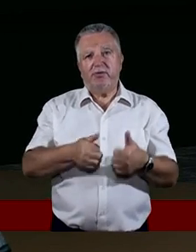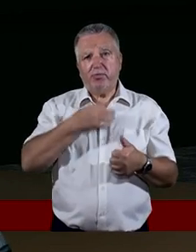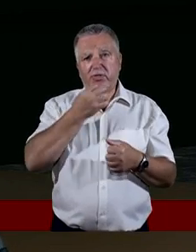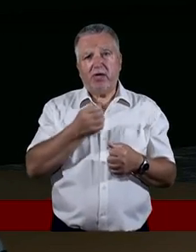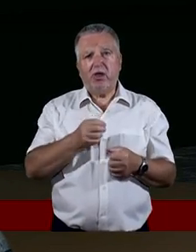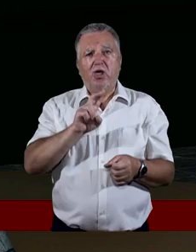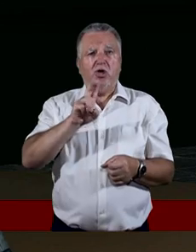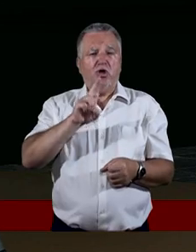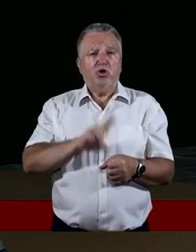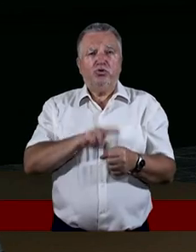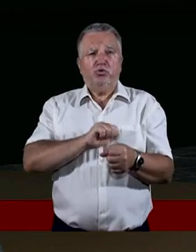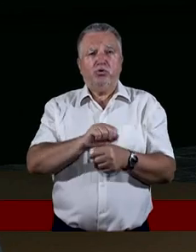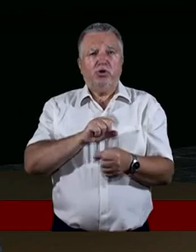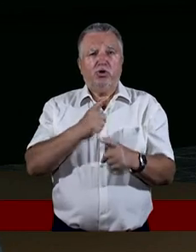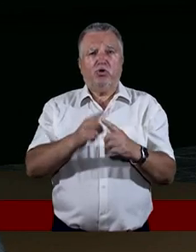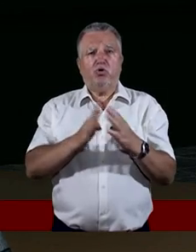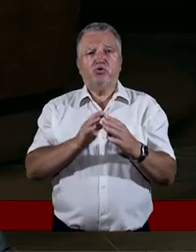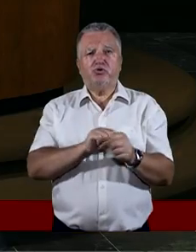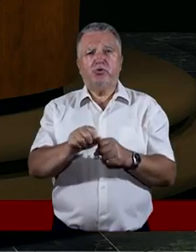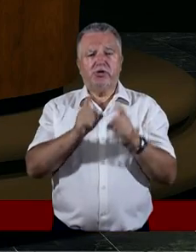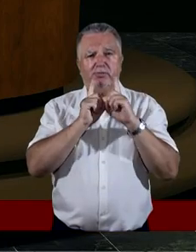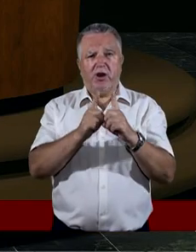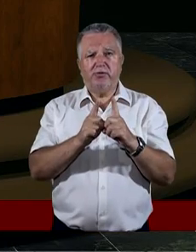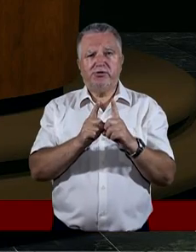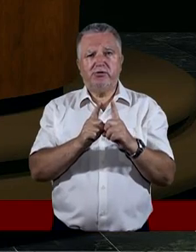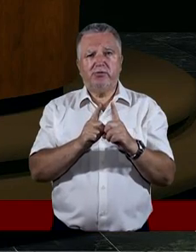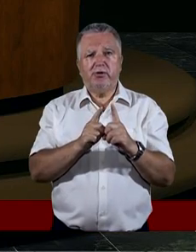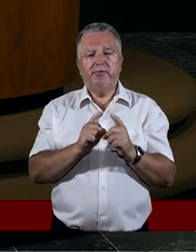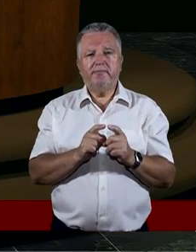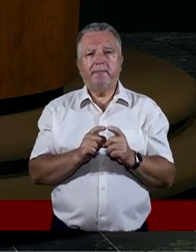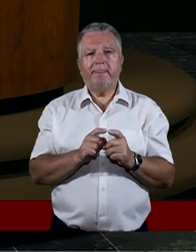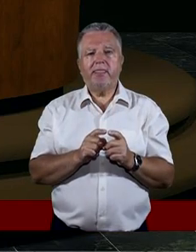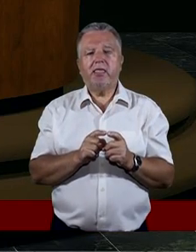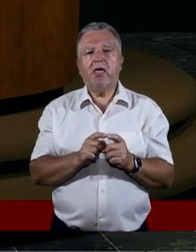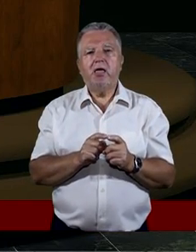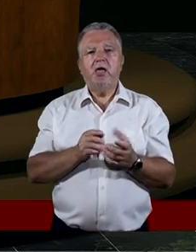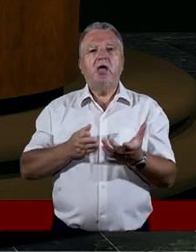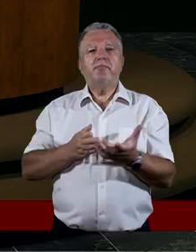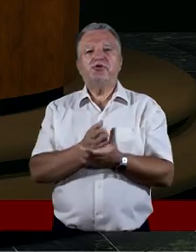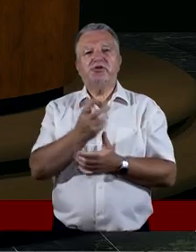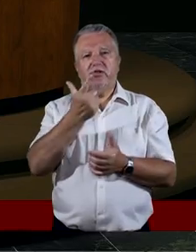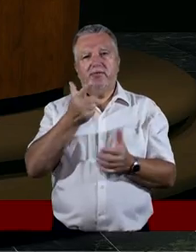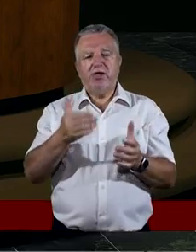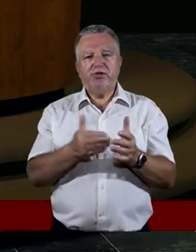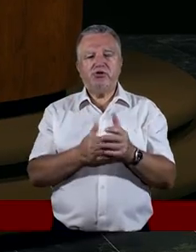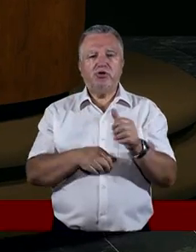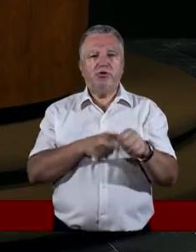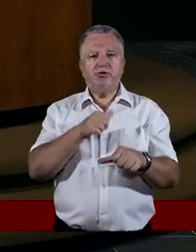skąd mamy wiedzieć, który jest prawdziwy, a który nieprawdziwy. Bo gdzieś nawet od Jezusa przez te dwa tysiące lat